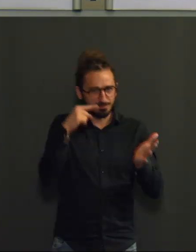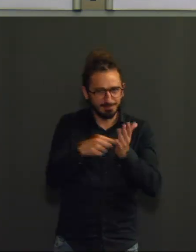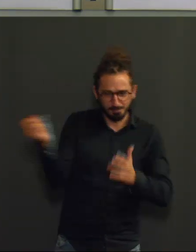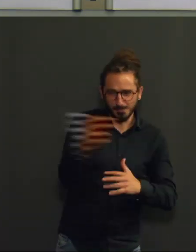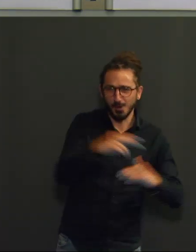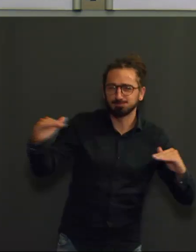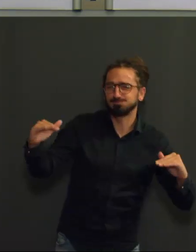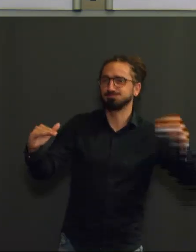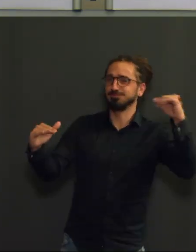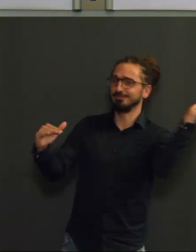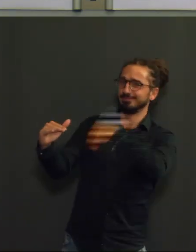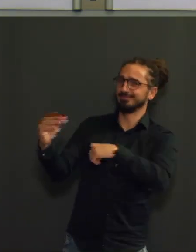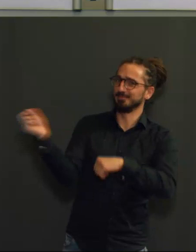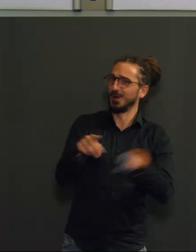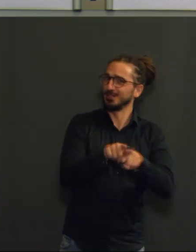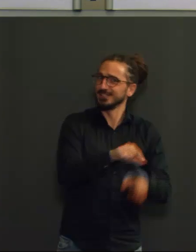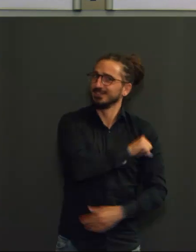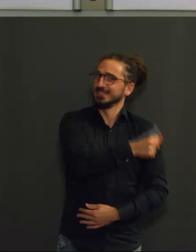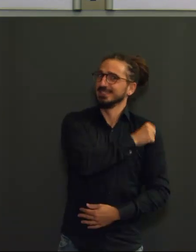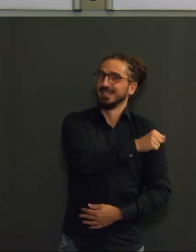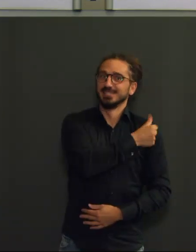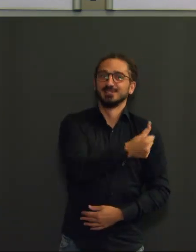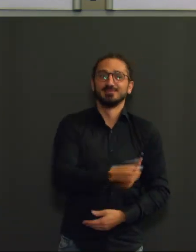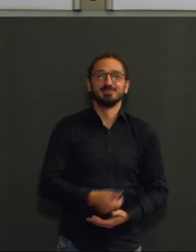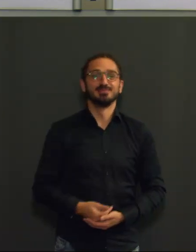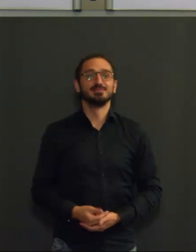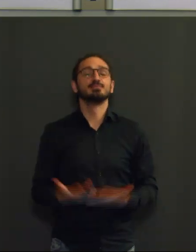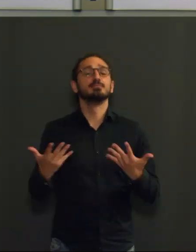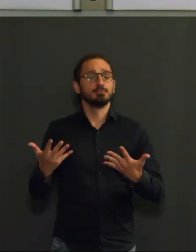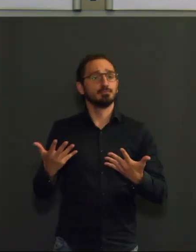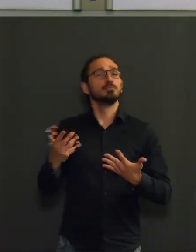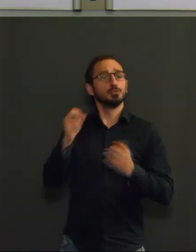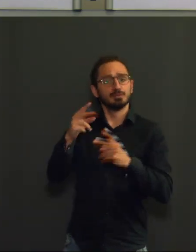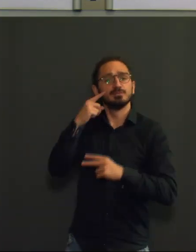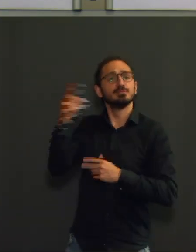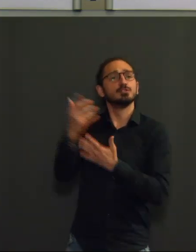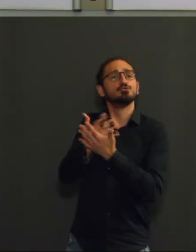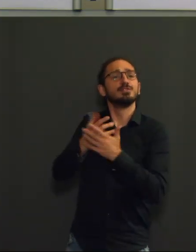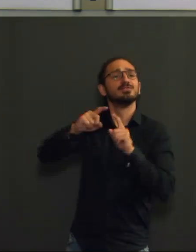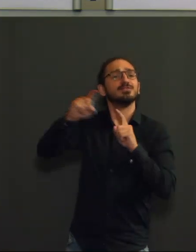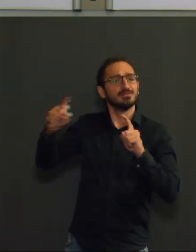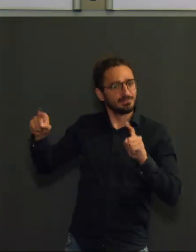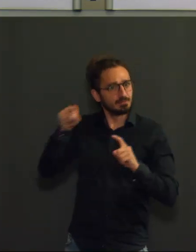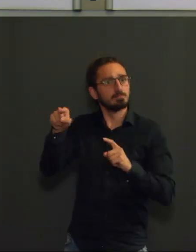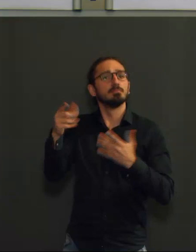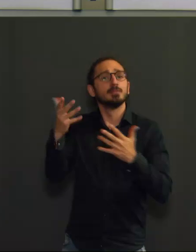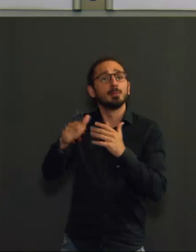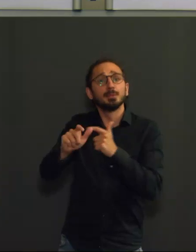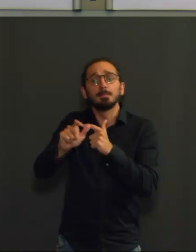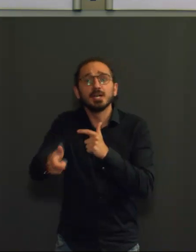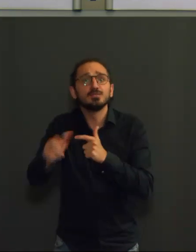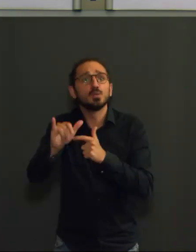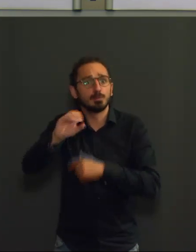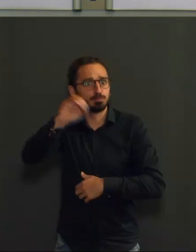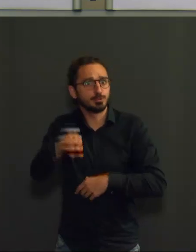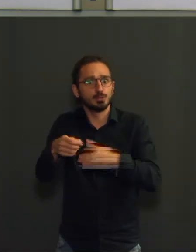Au-delà de la performance chiffrée, les effets de ces taux de vaccination particulièrement élevés sont très